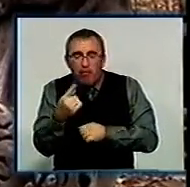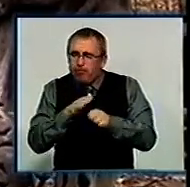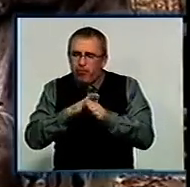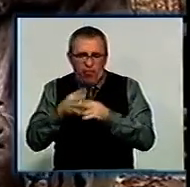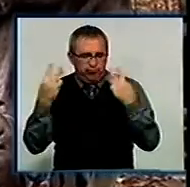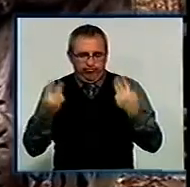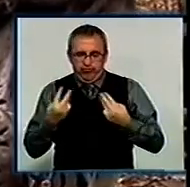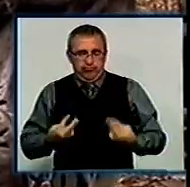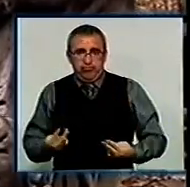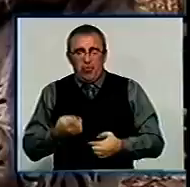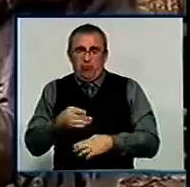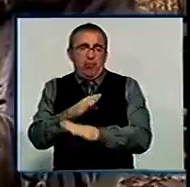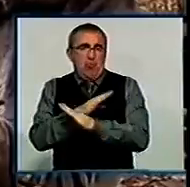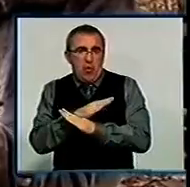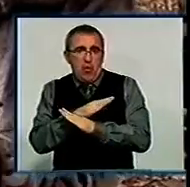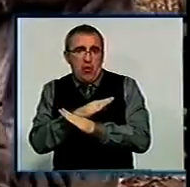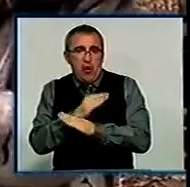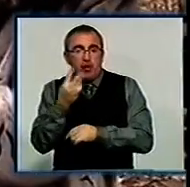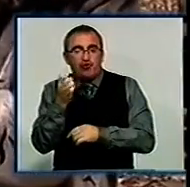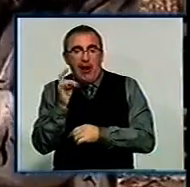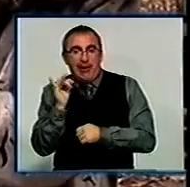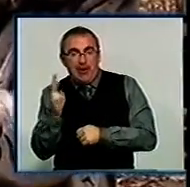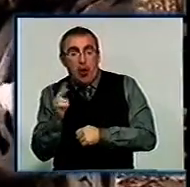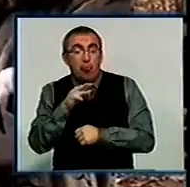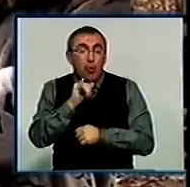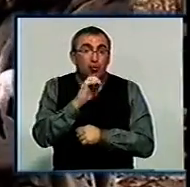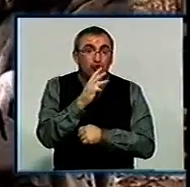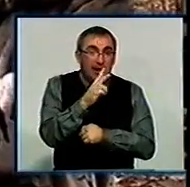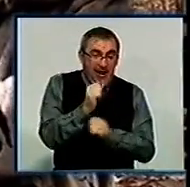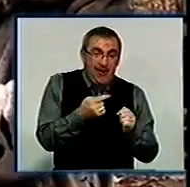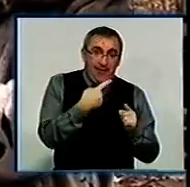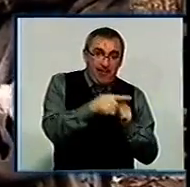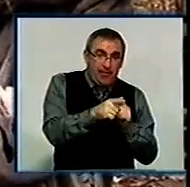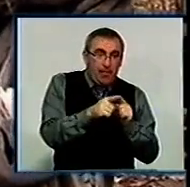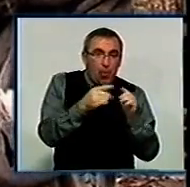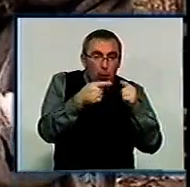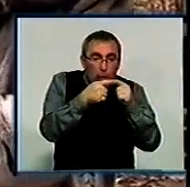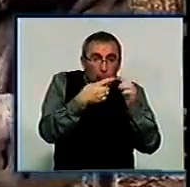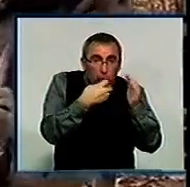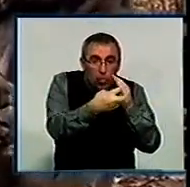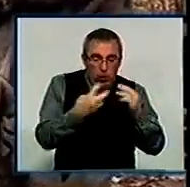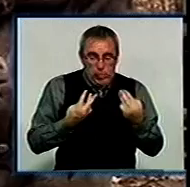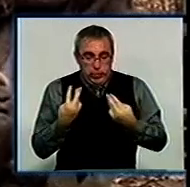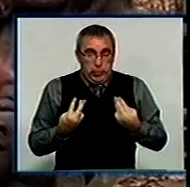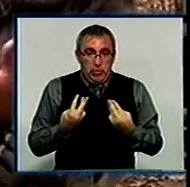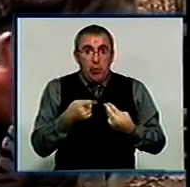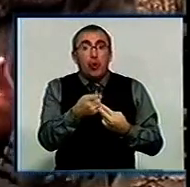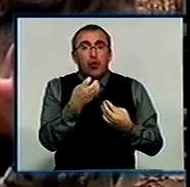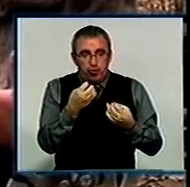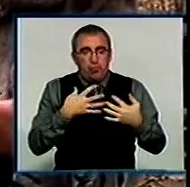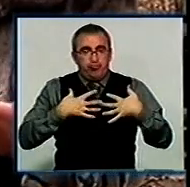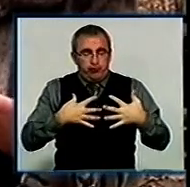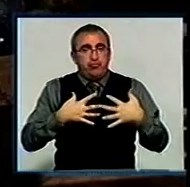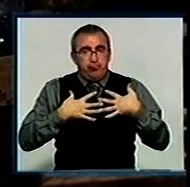обгоревшою. І вона вже мертвая. От шарик. А мушка була, вона забілася туди в угол. Так, вона обгоревшою. Але вона ще зробила